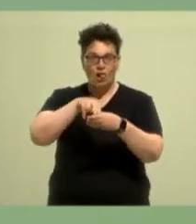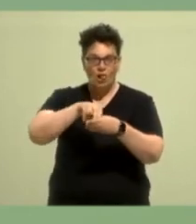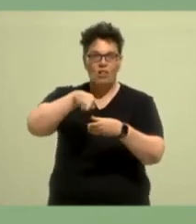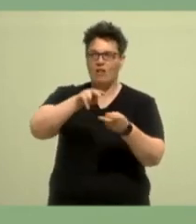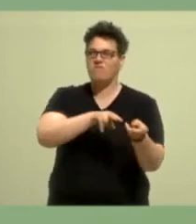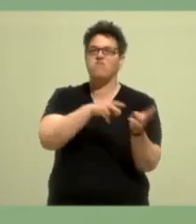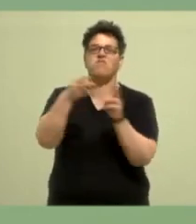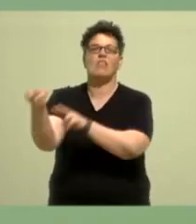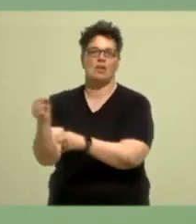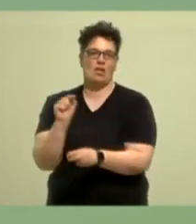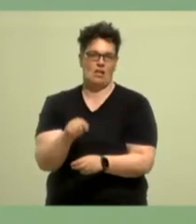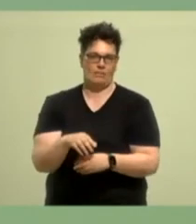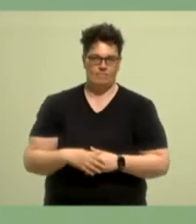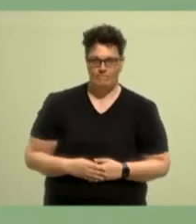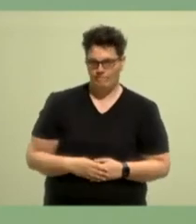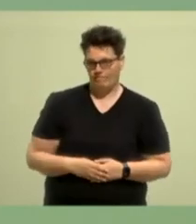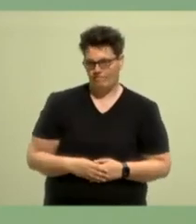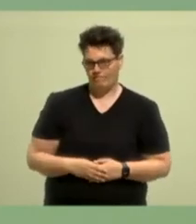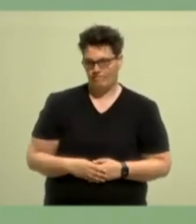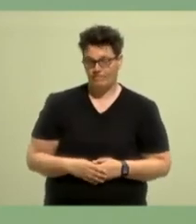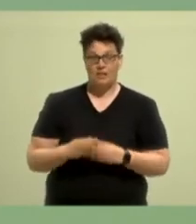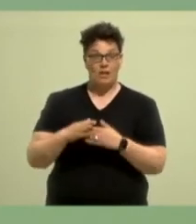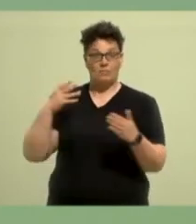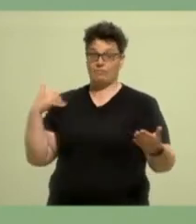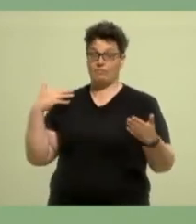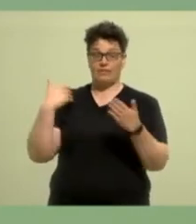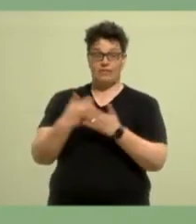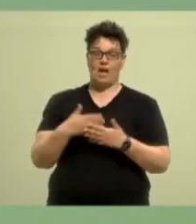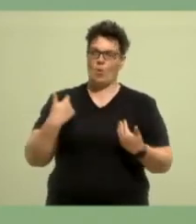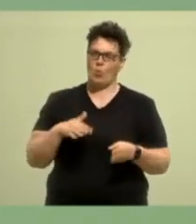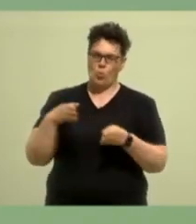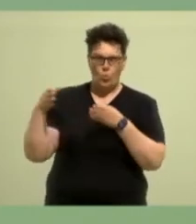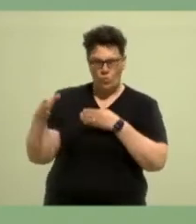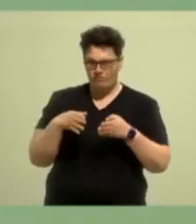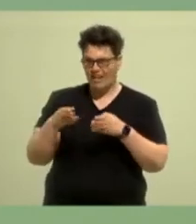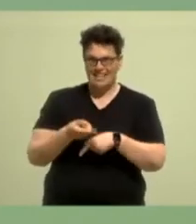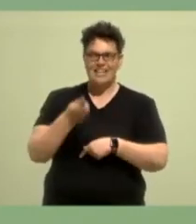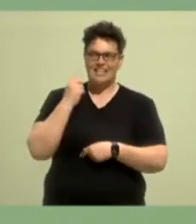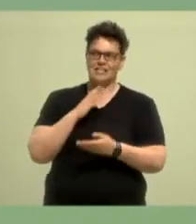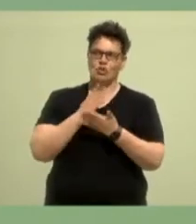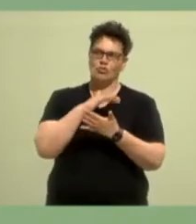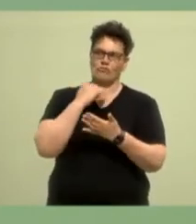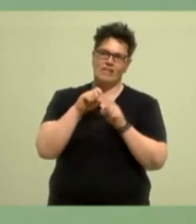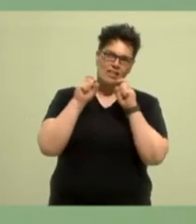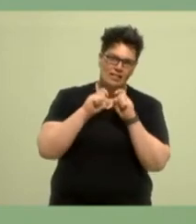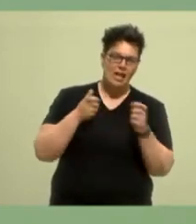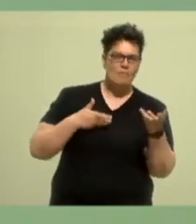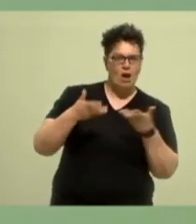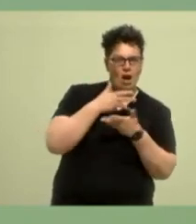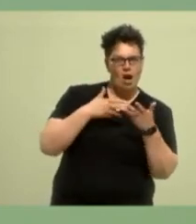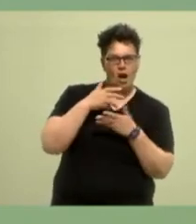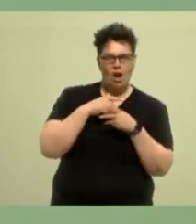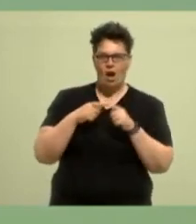bis hierhin war es ein weiter Weg, darüber haben wir gestern viel gesprochen, der Weg zu unserem historischen